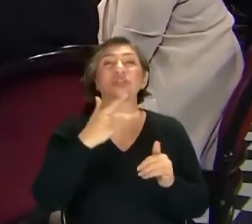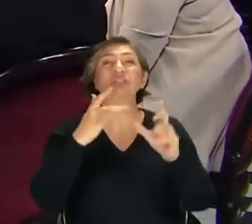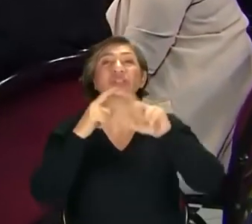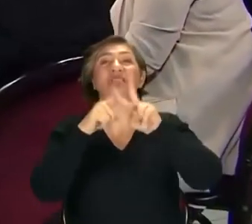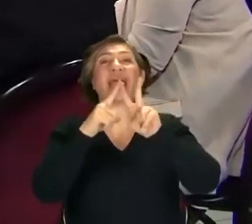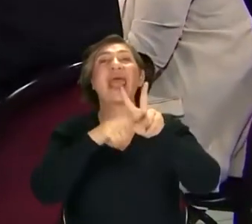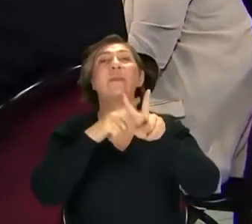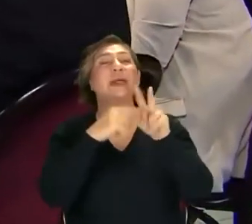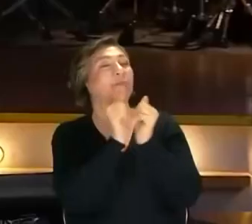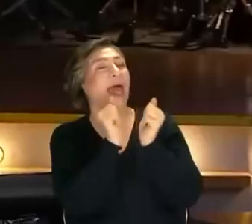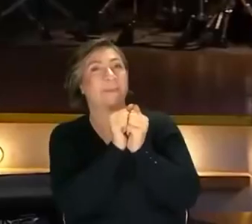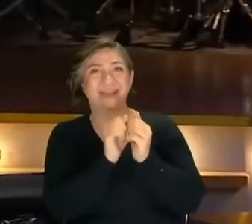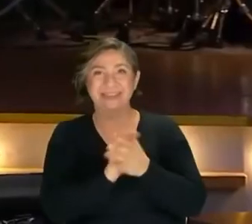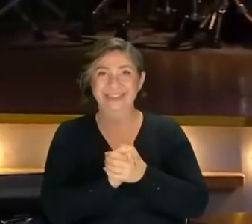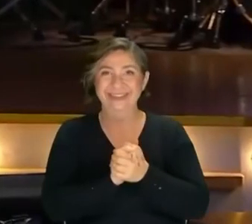Yaman'la beraber.